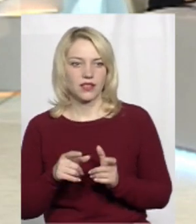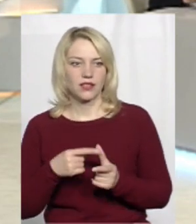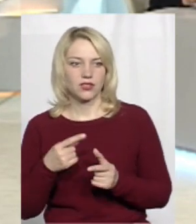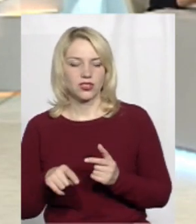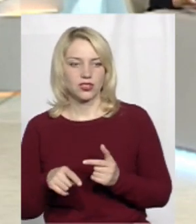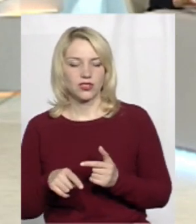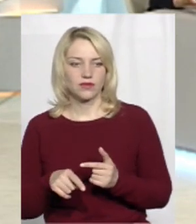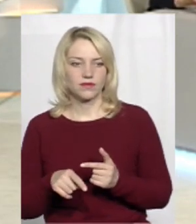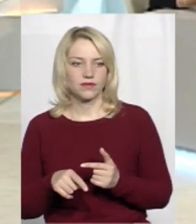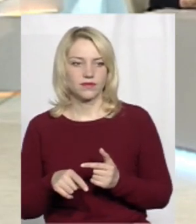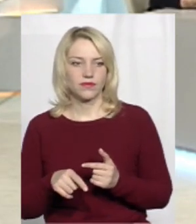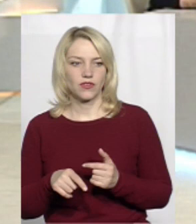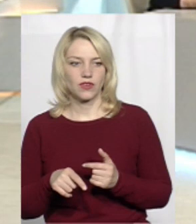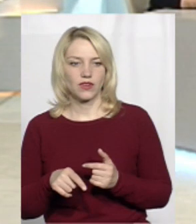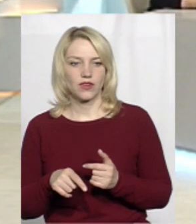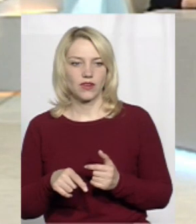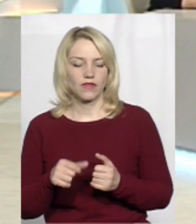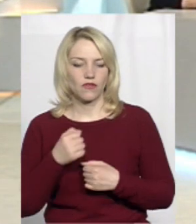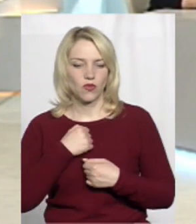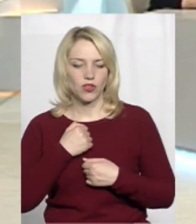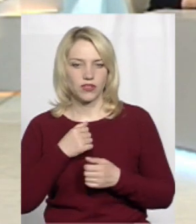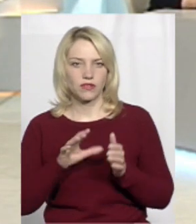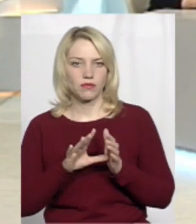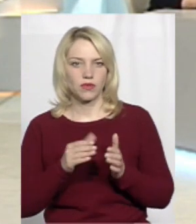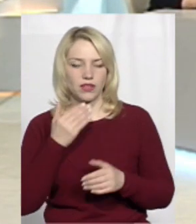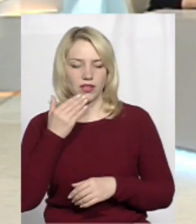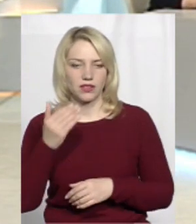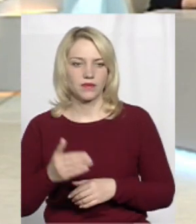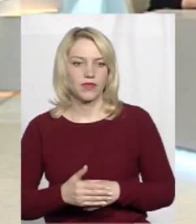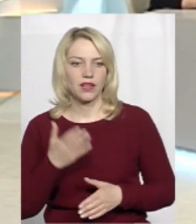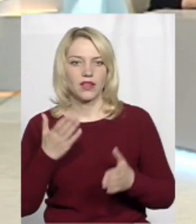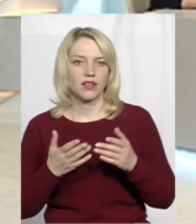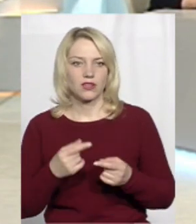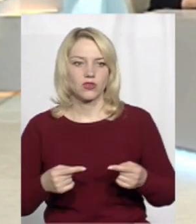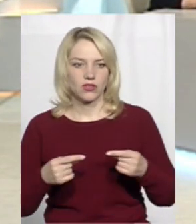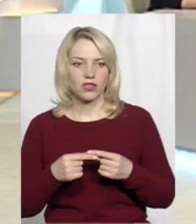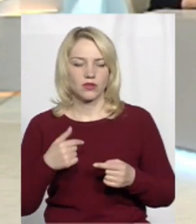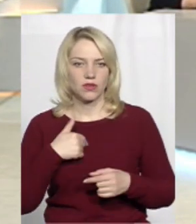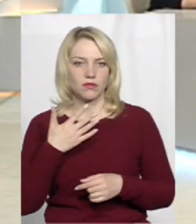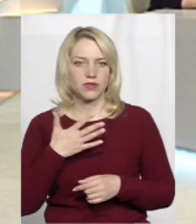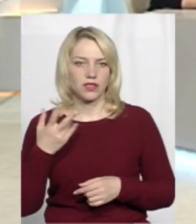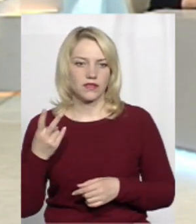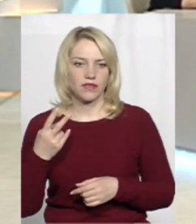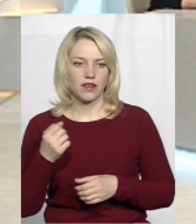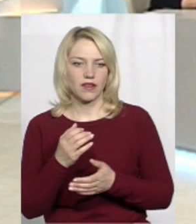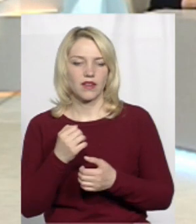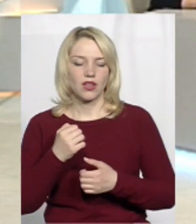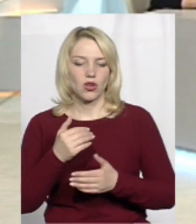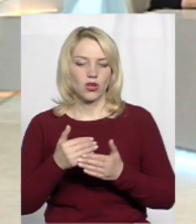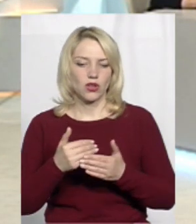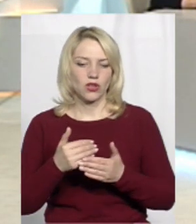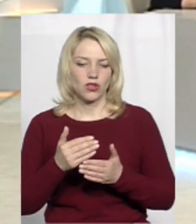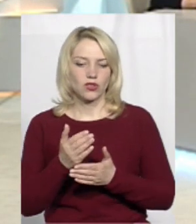воїнів бригади територіальної Якщо конкретно, мені 52. Строкову службу я